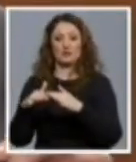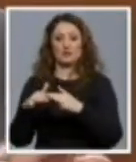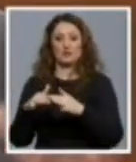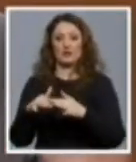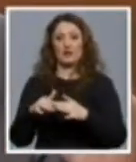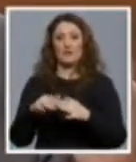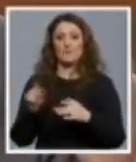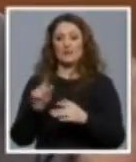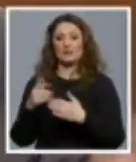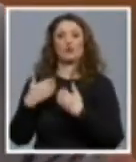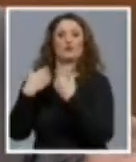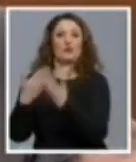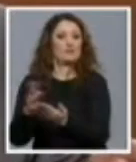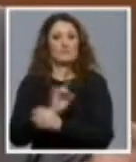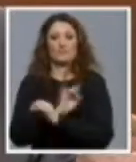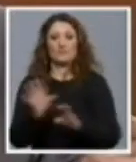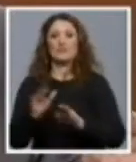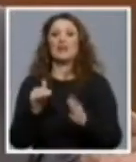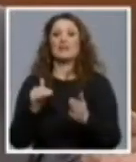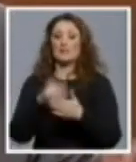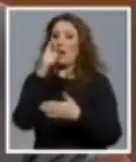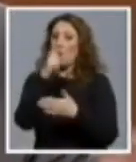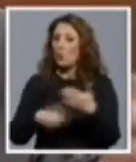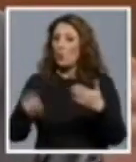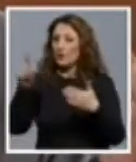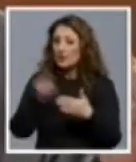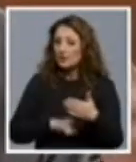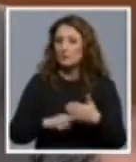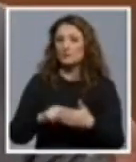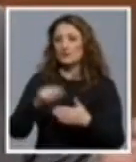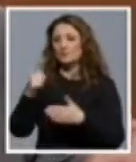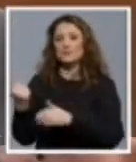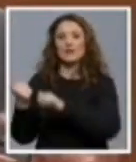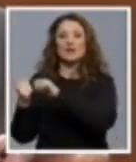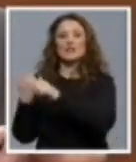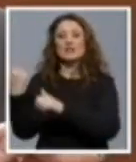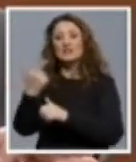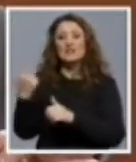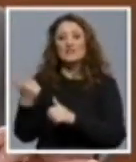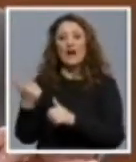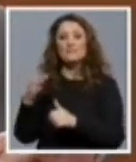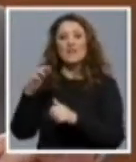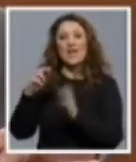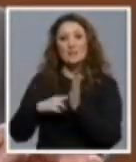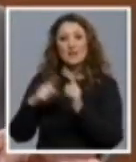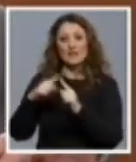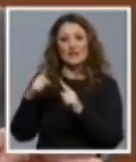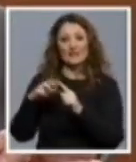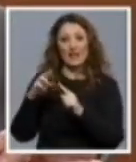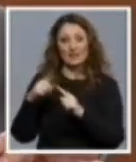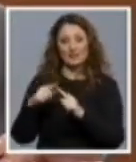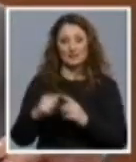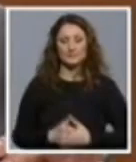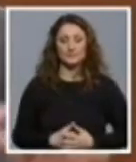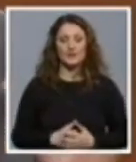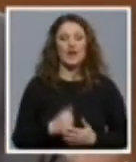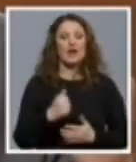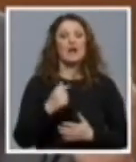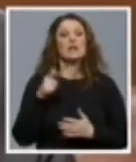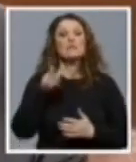Hrvatima dodjeli. Potrebno je ukinuti oba dva entiteta. Bosna i Hercegovina se mora formati kao zajednica tri naroda,